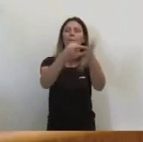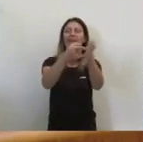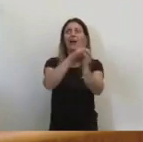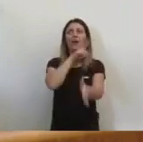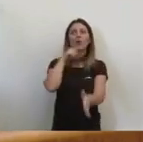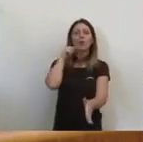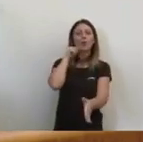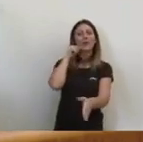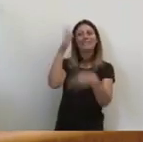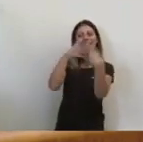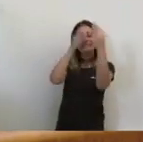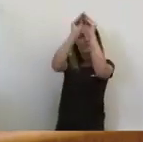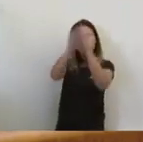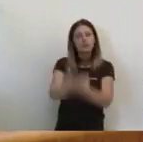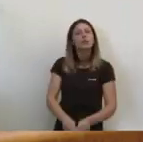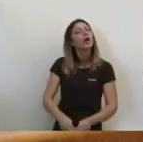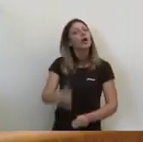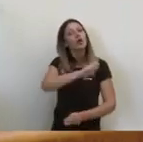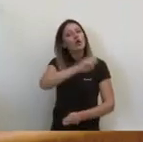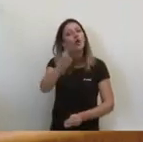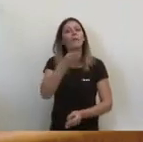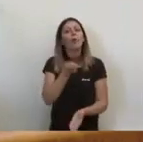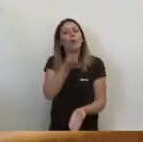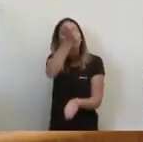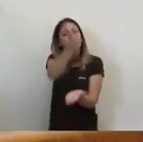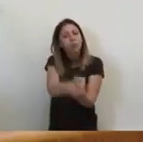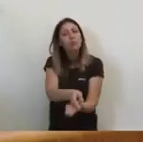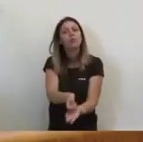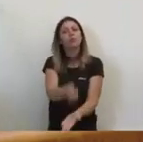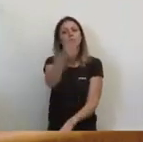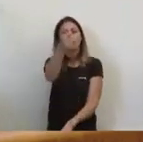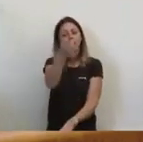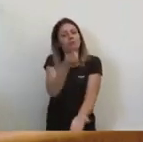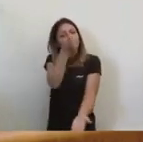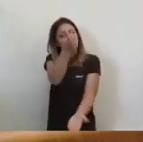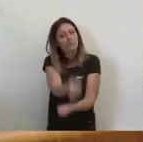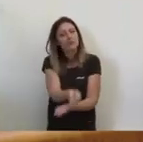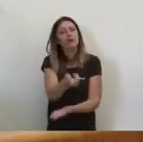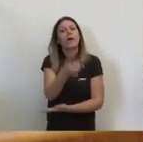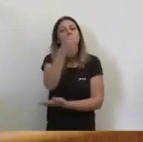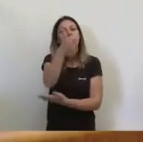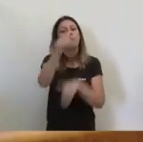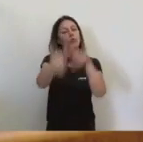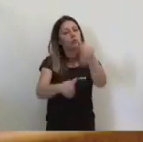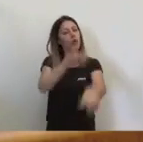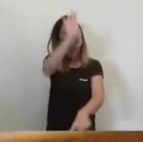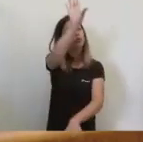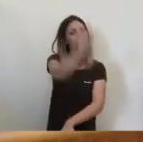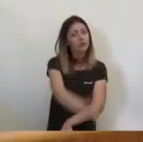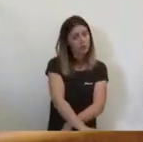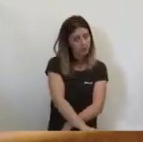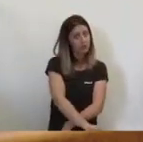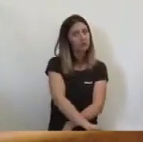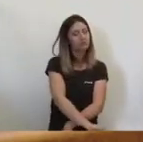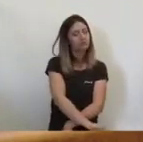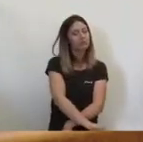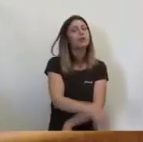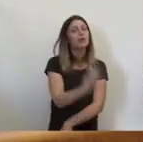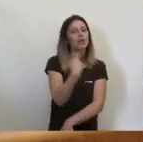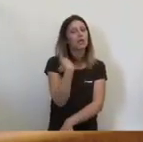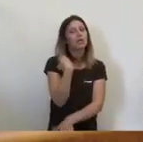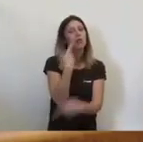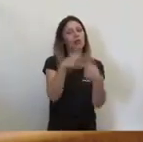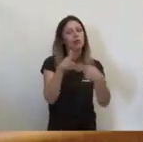compromís, però crec que avui li aportem més a la política d'aquesta província votant sí i destacant aquelles coses